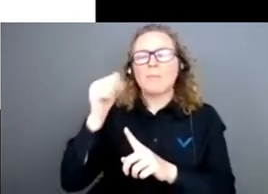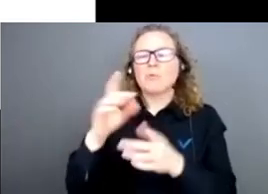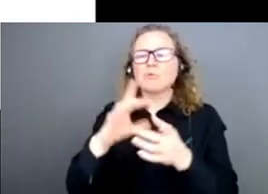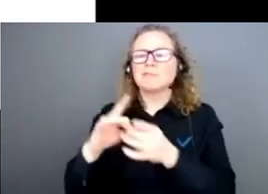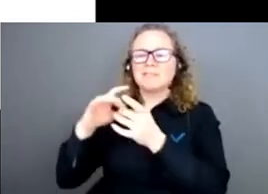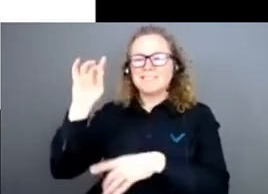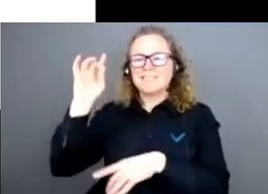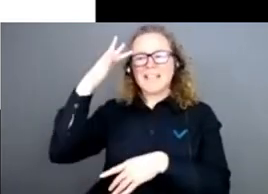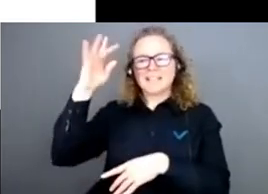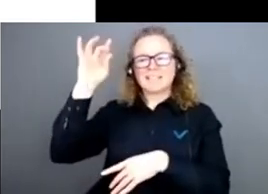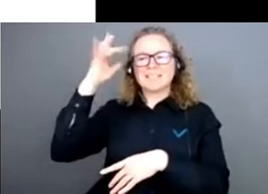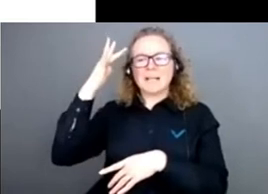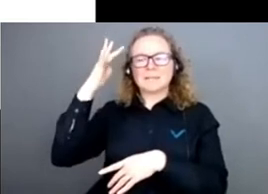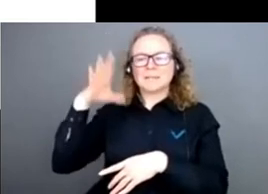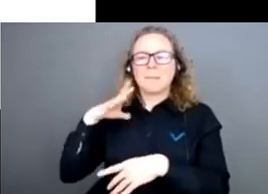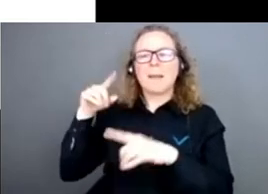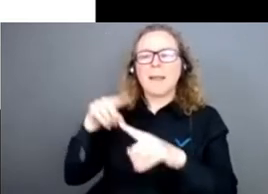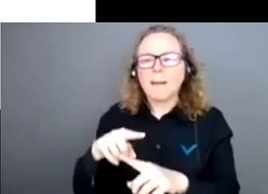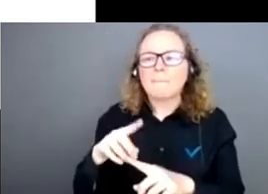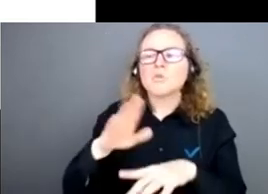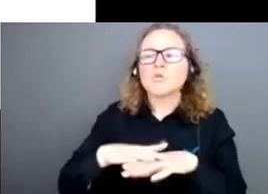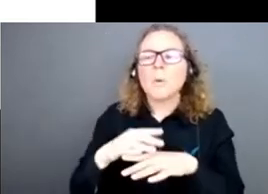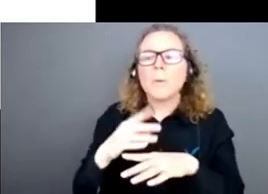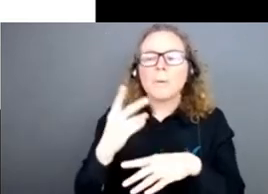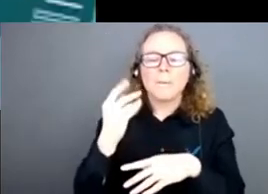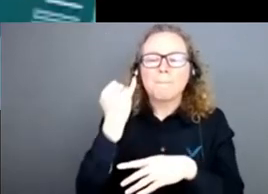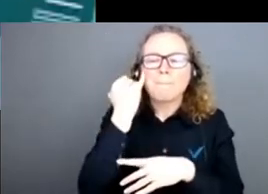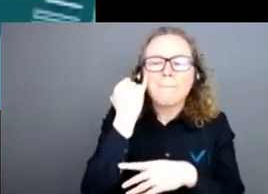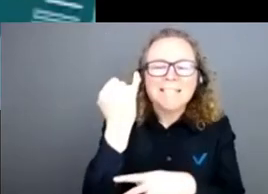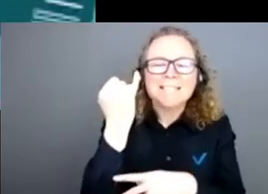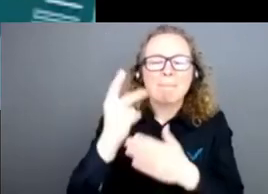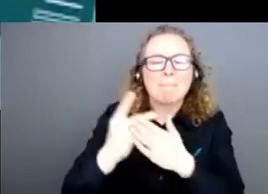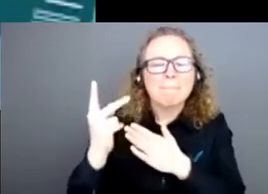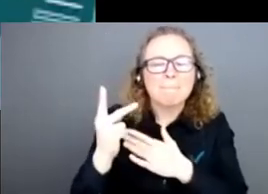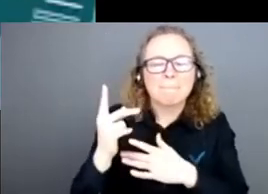discuter de questions de principes. Tout dernier point,